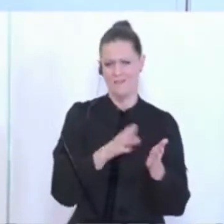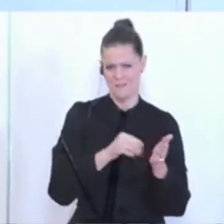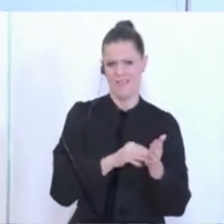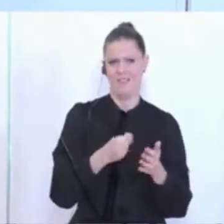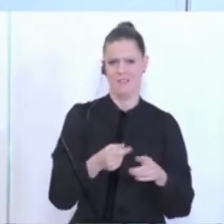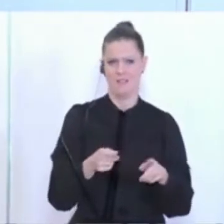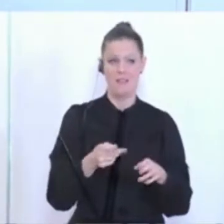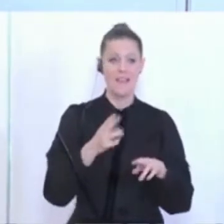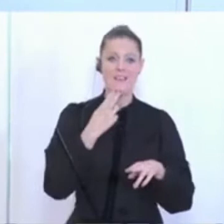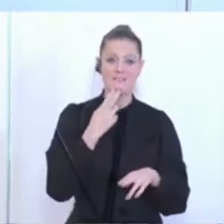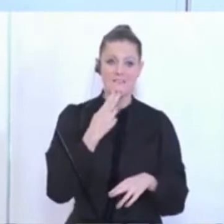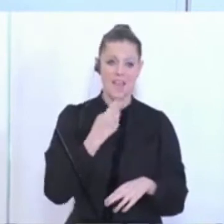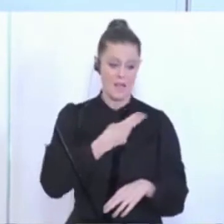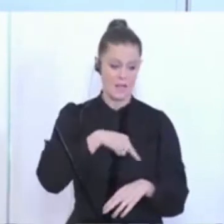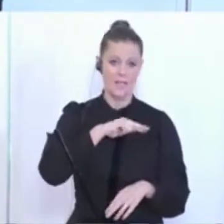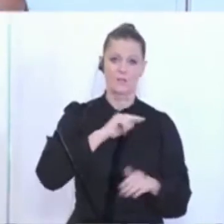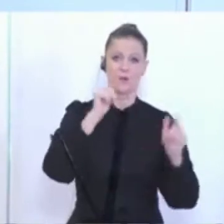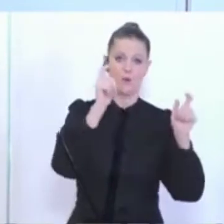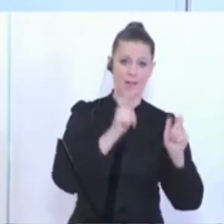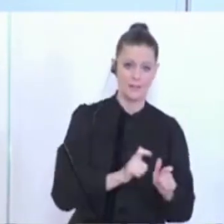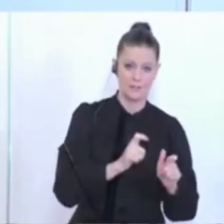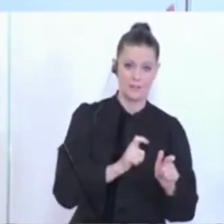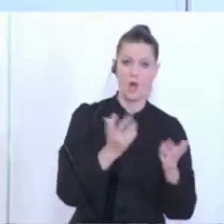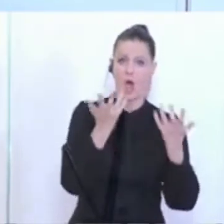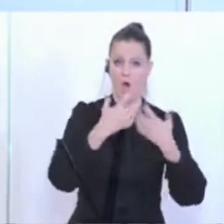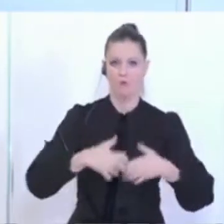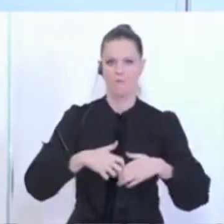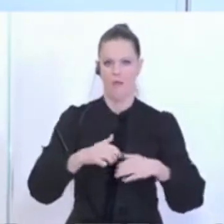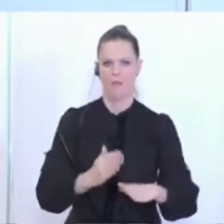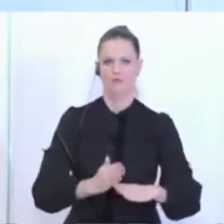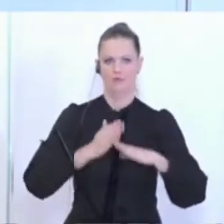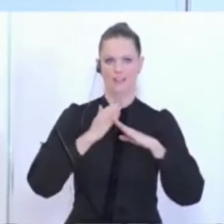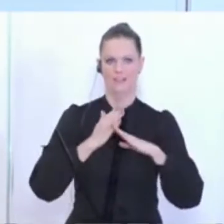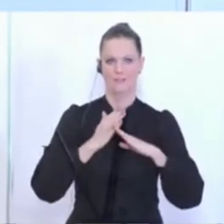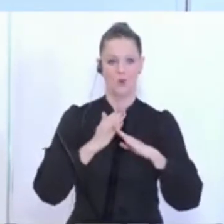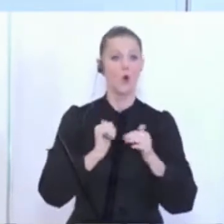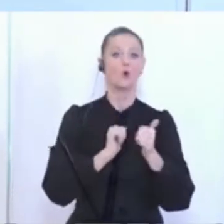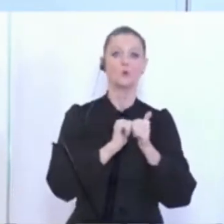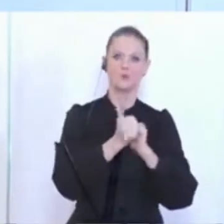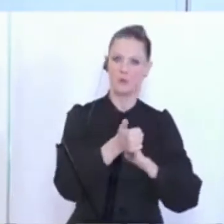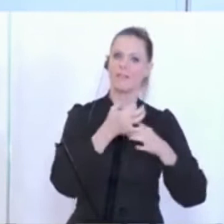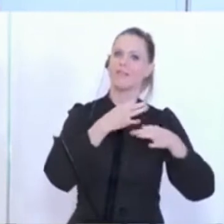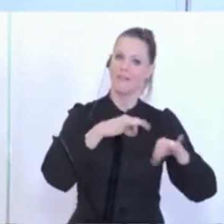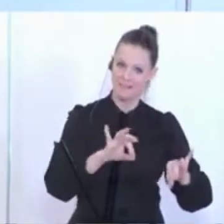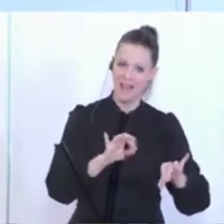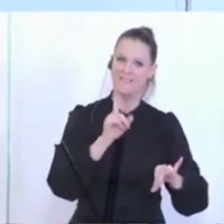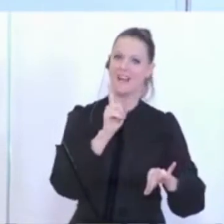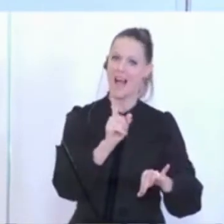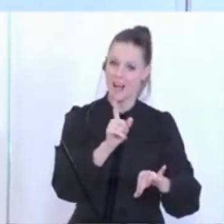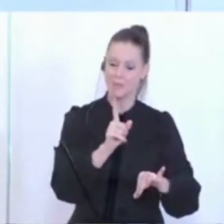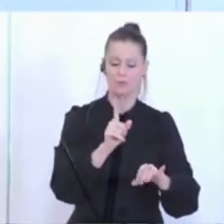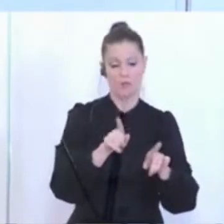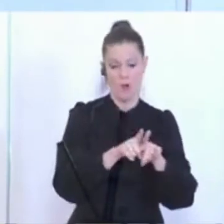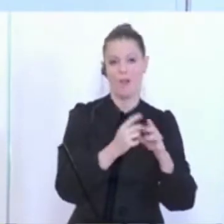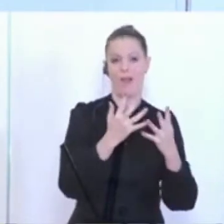Risiko minimiert, hilft sonst auch wo und dass er sich sportlich betätigen soll, ist ja jetzt zum wiederholten Male ausgesprochen erwünscht.